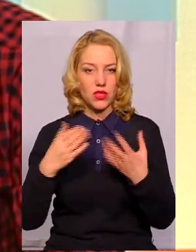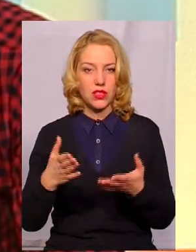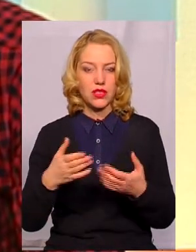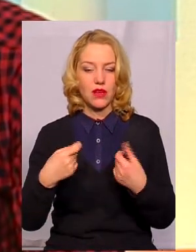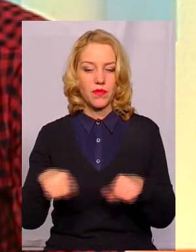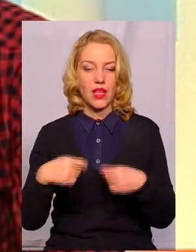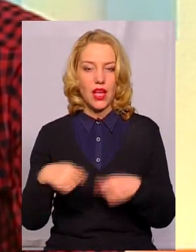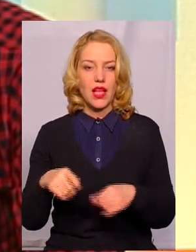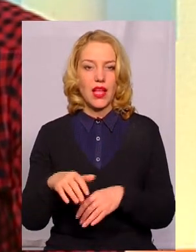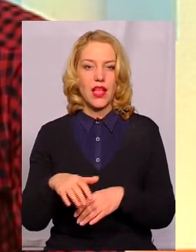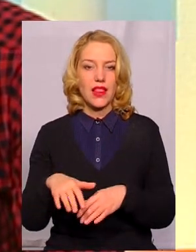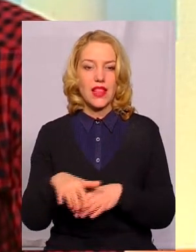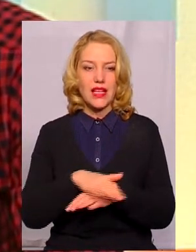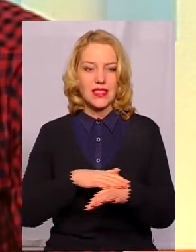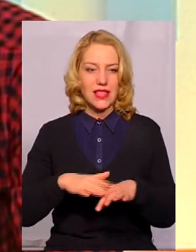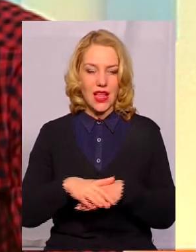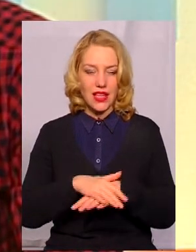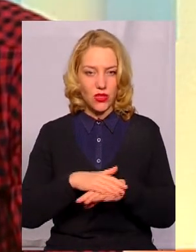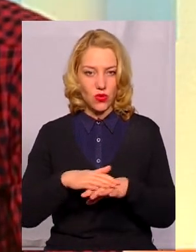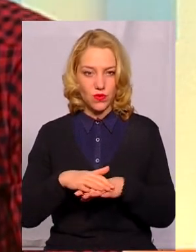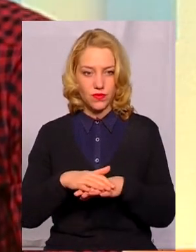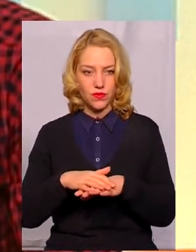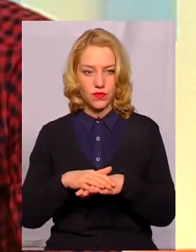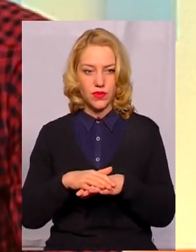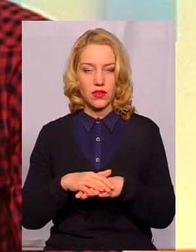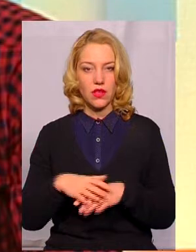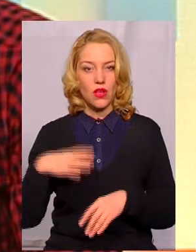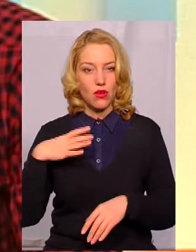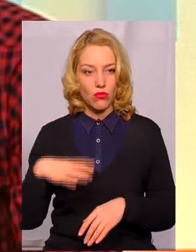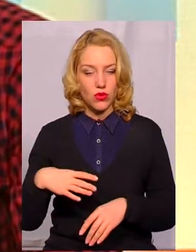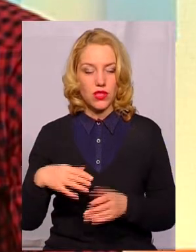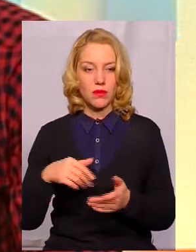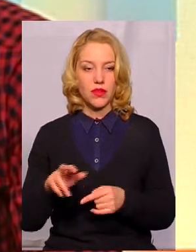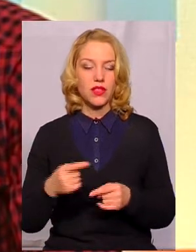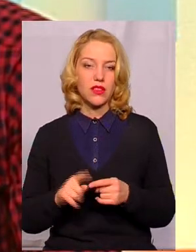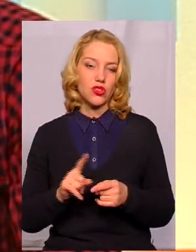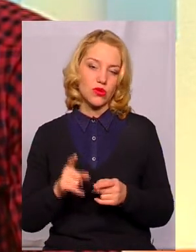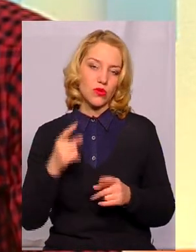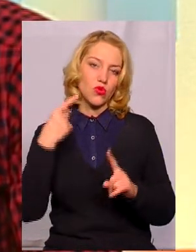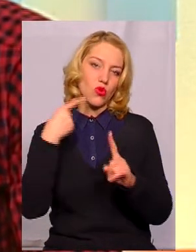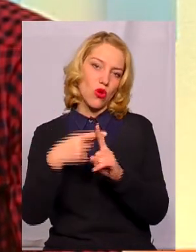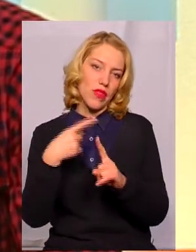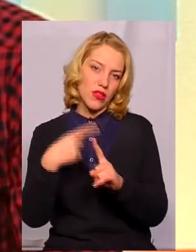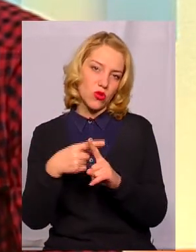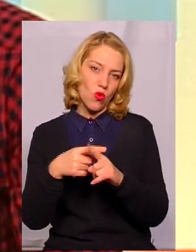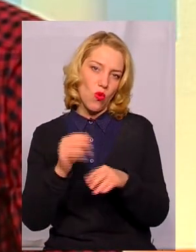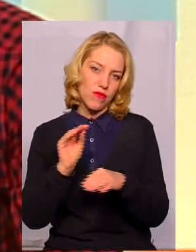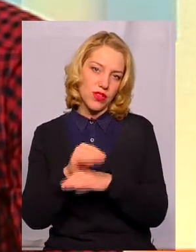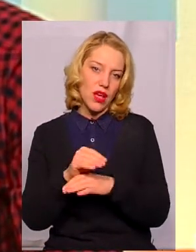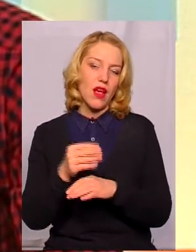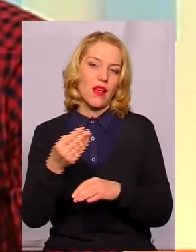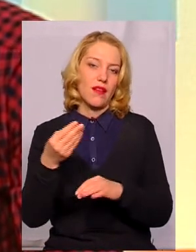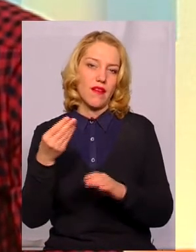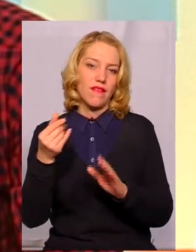населенню в бактеріологічному відношенні. Мусили піти на те, щоб додаткові витрати. Ну, і завдяки тому,